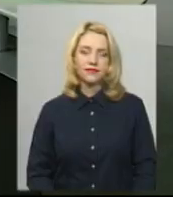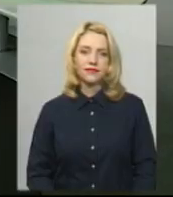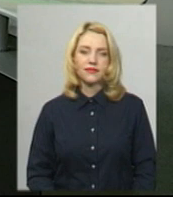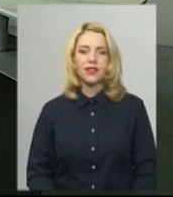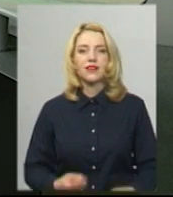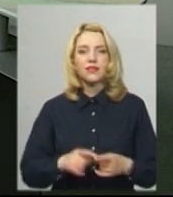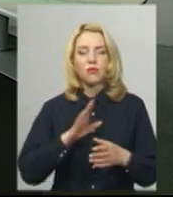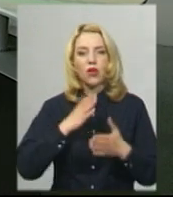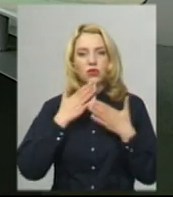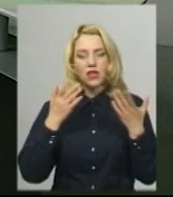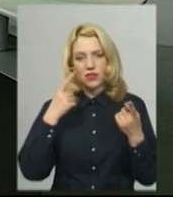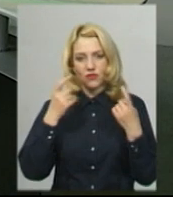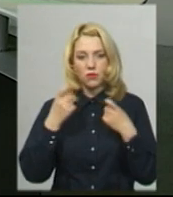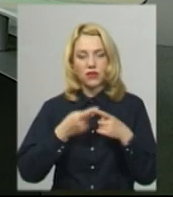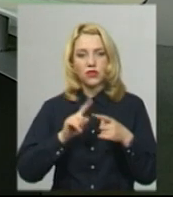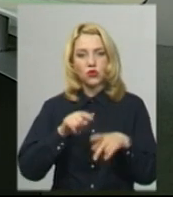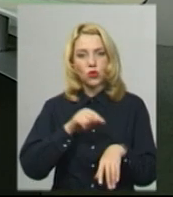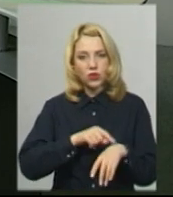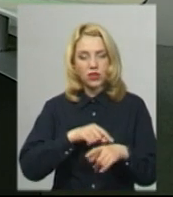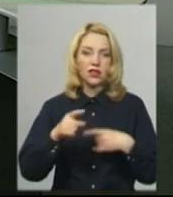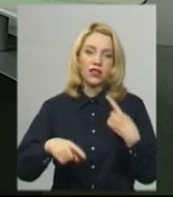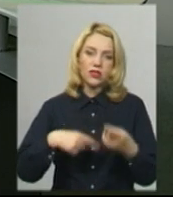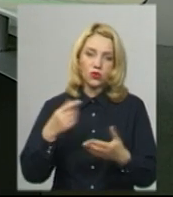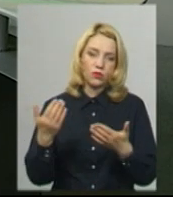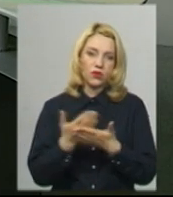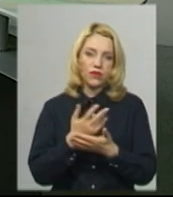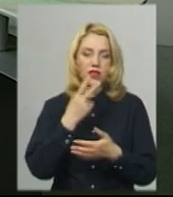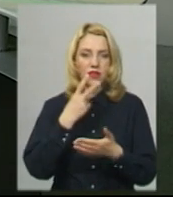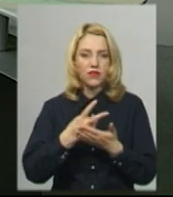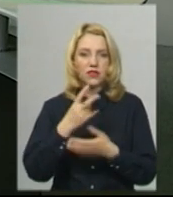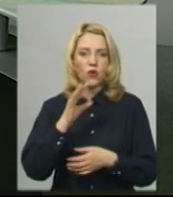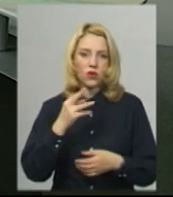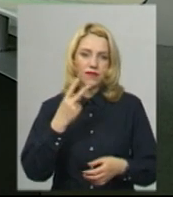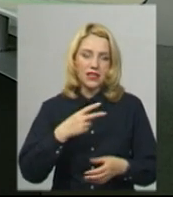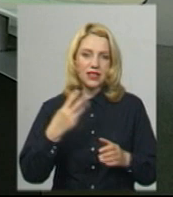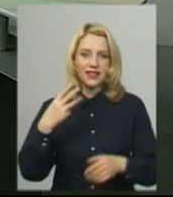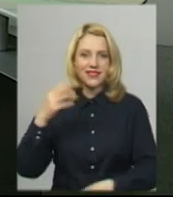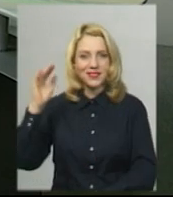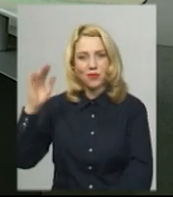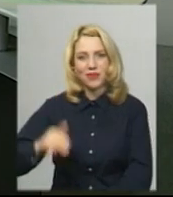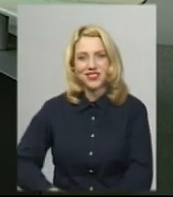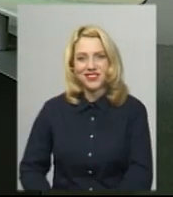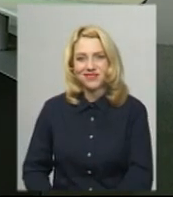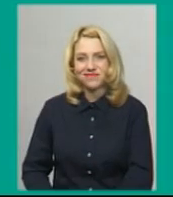Це була остання інформація на цю годину. Наступний випуск новин дивіться о 20.30. Побачимось.